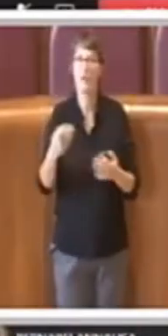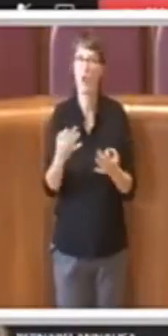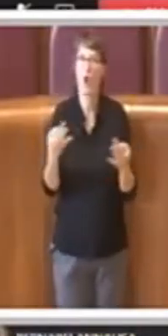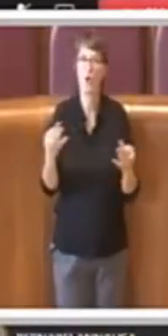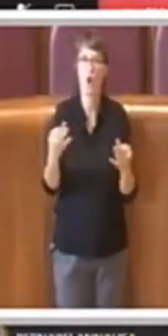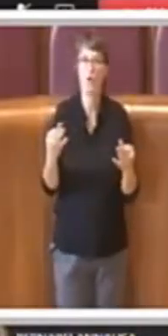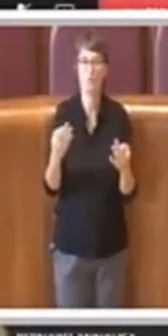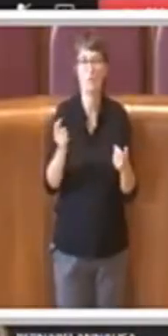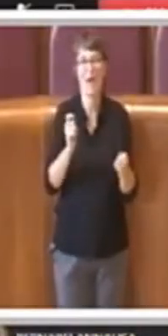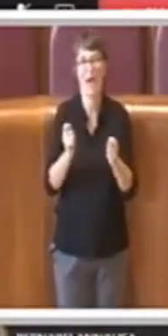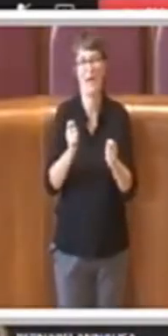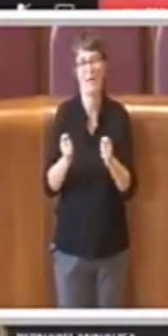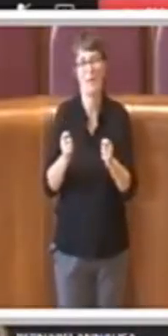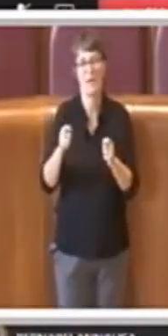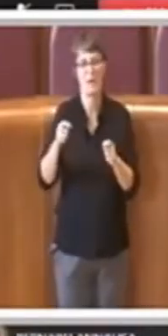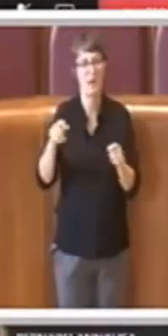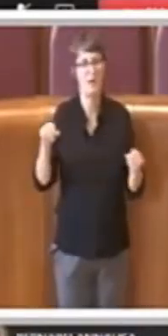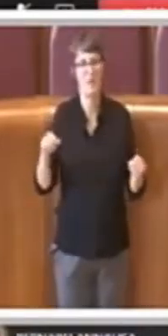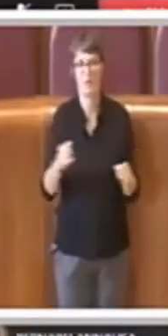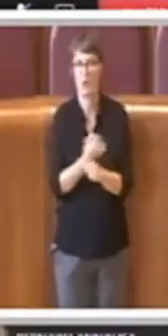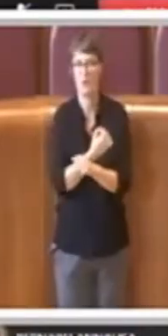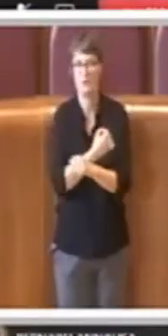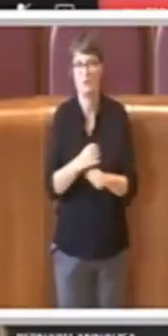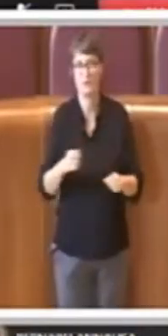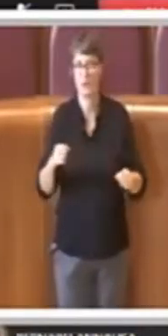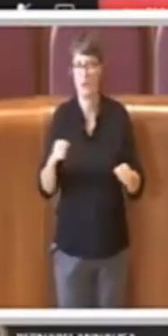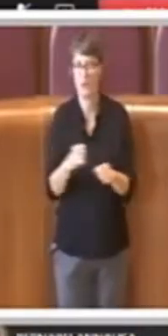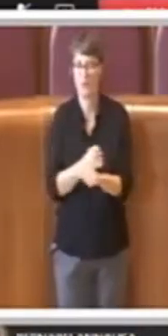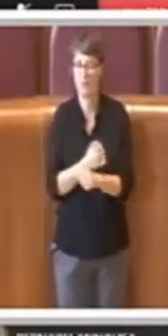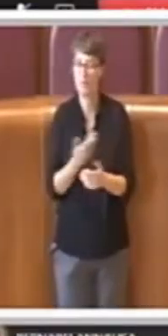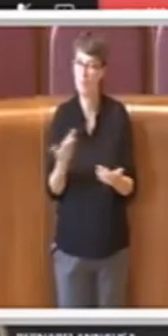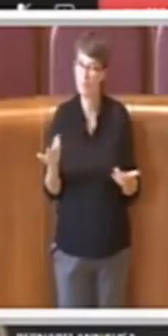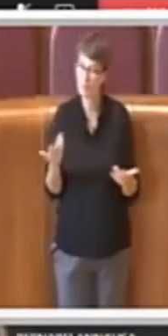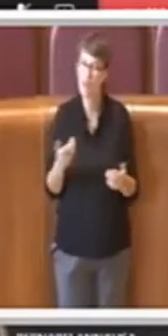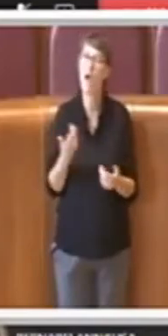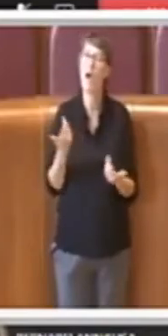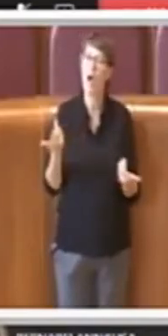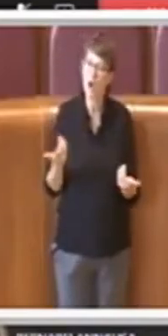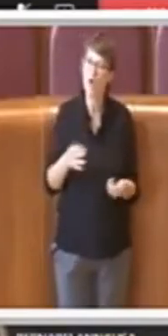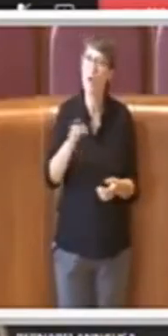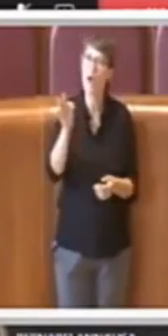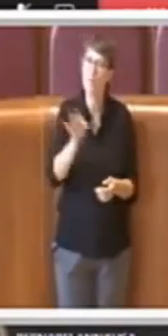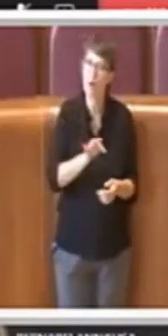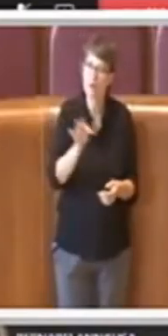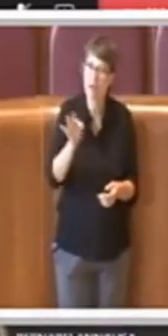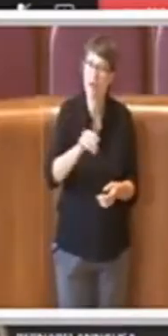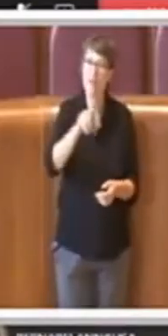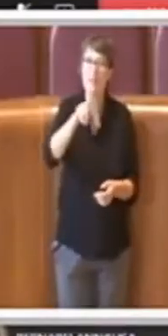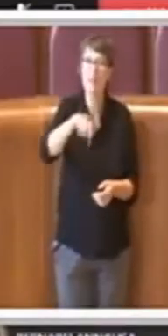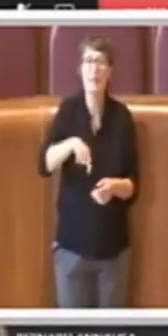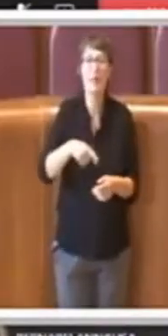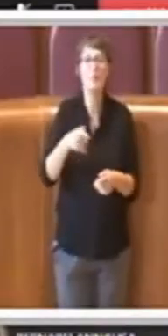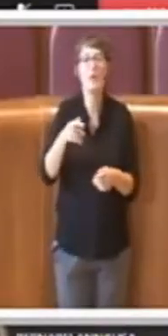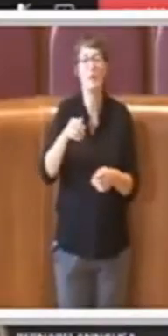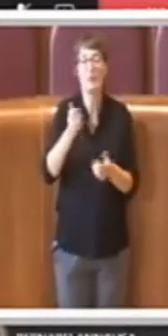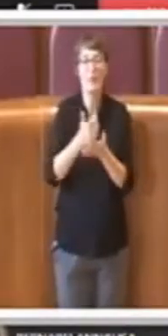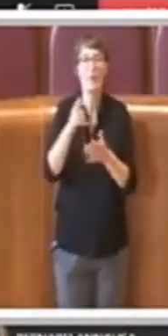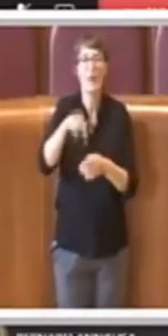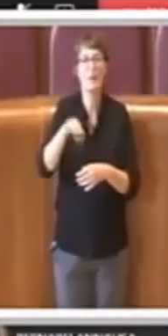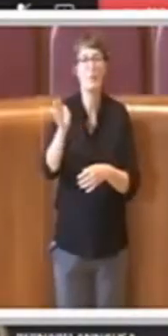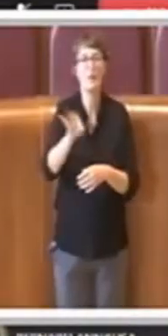la quota che noi destiniamo all'emergenza attivativa e all'ERP, è importante tutto, però mi lasciano perpless determinate